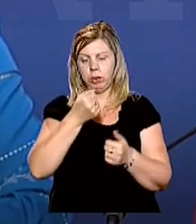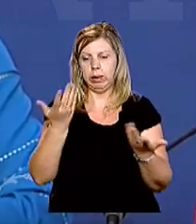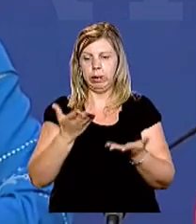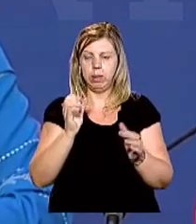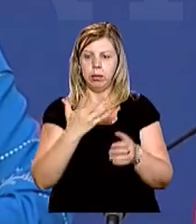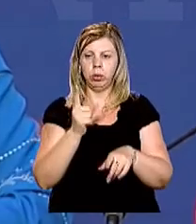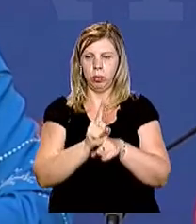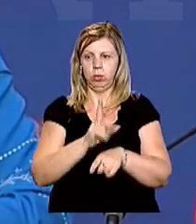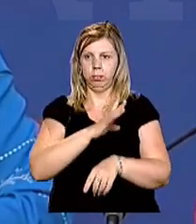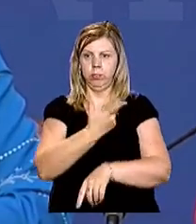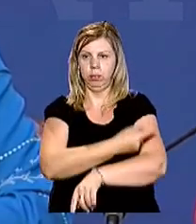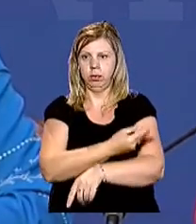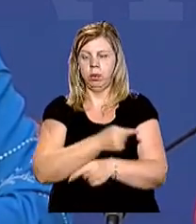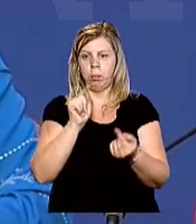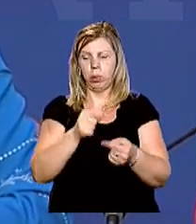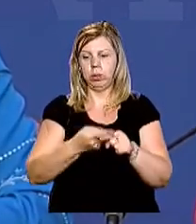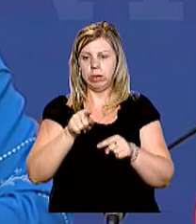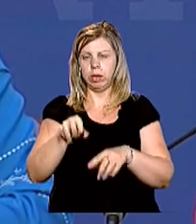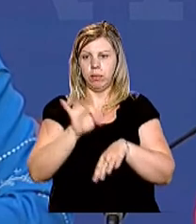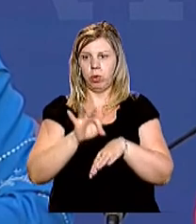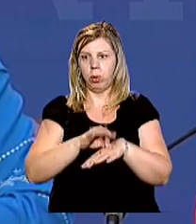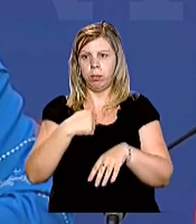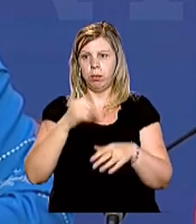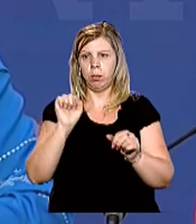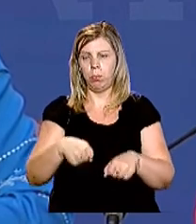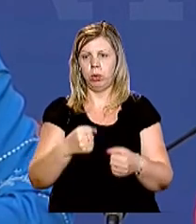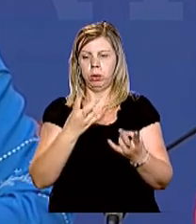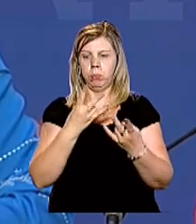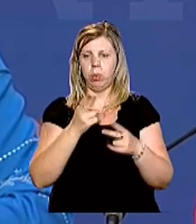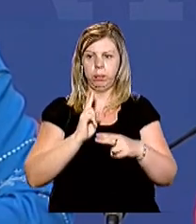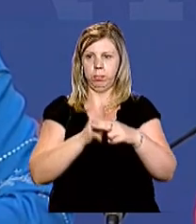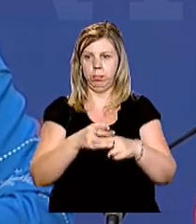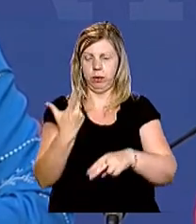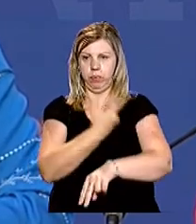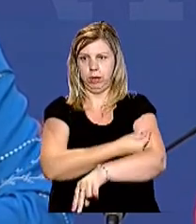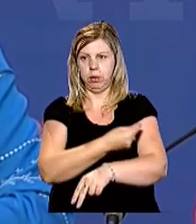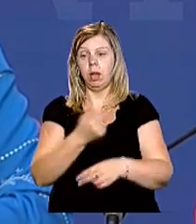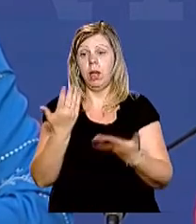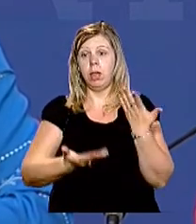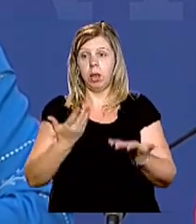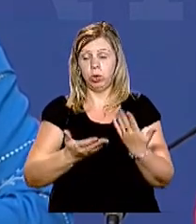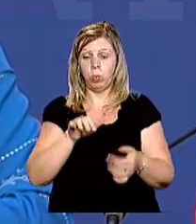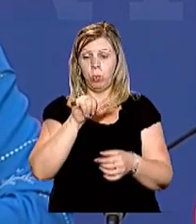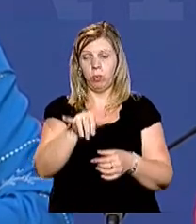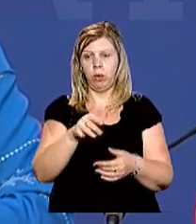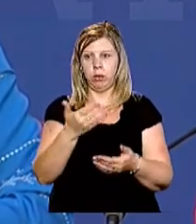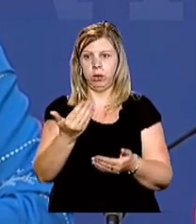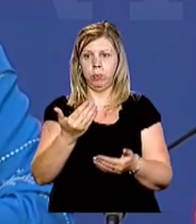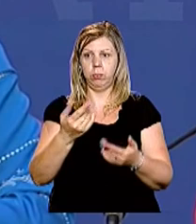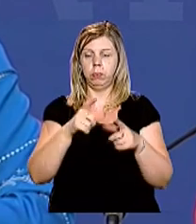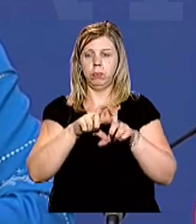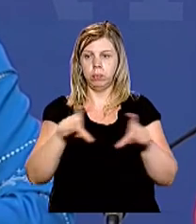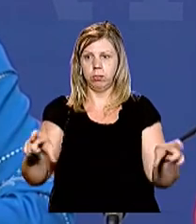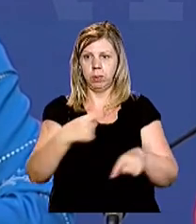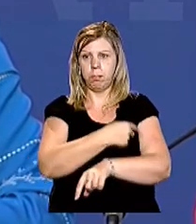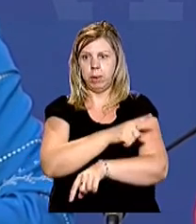мають вакцинуватися проти тих хвороб, які ми можемо запобігти вакцинацією. А якщо у вашому закладу